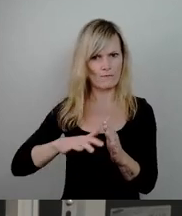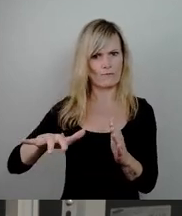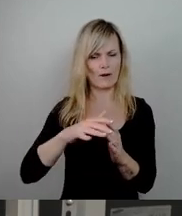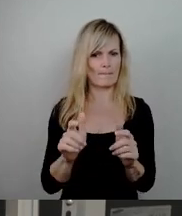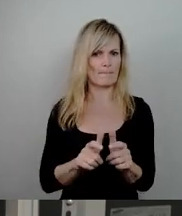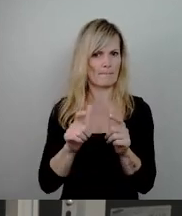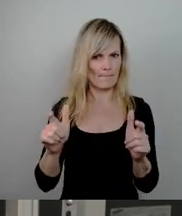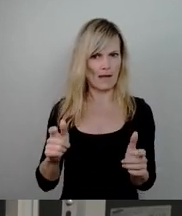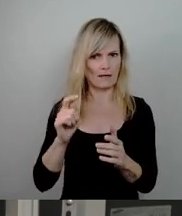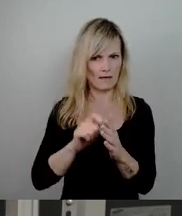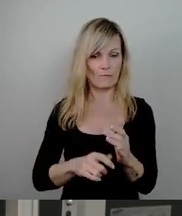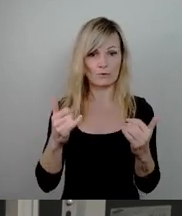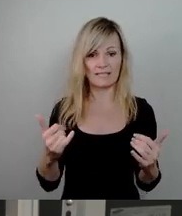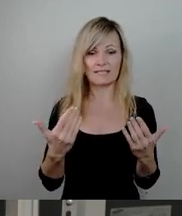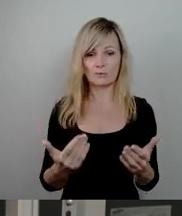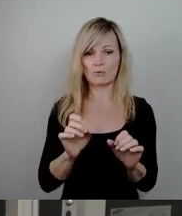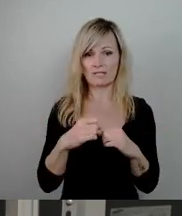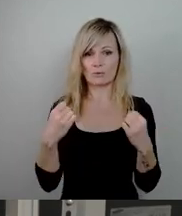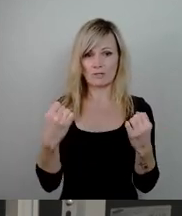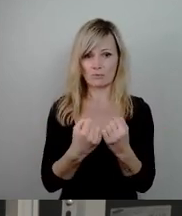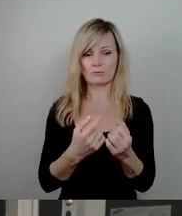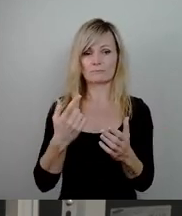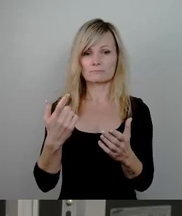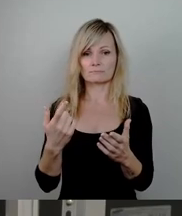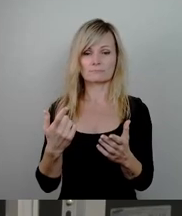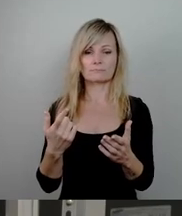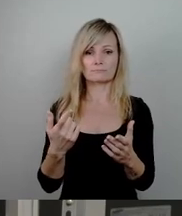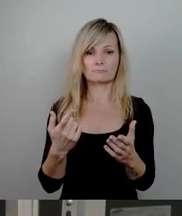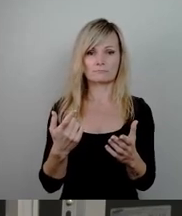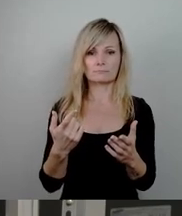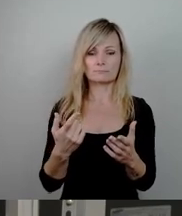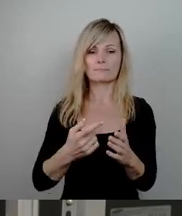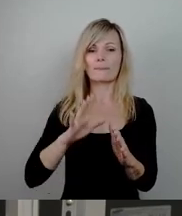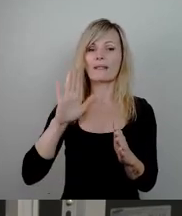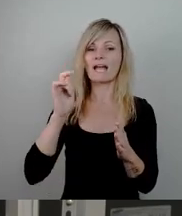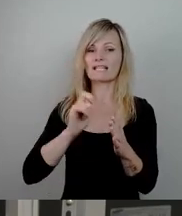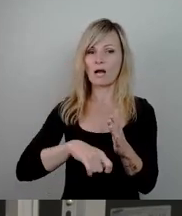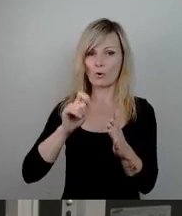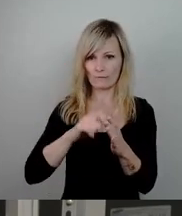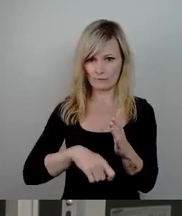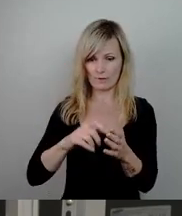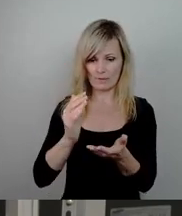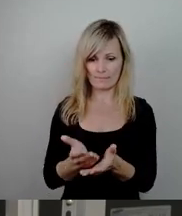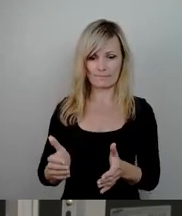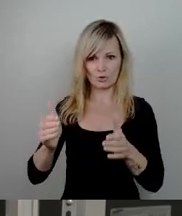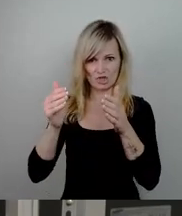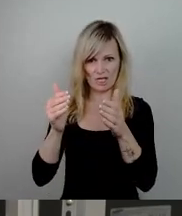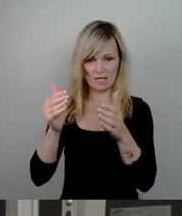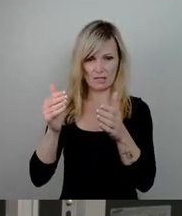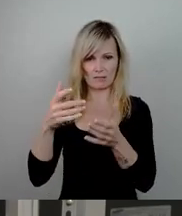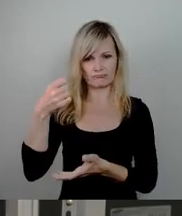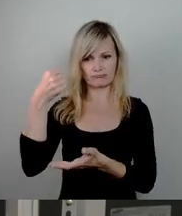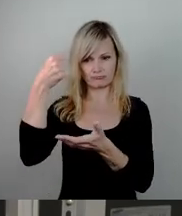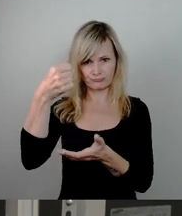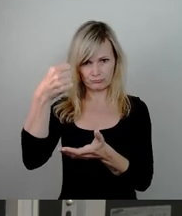so dar, dass wir von diesem Ankaufsbudget noch zurzeit jetzt eigentlich noch sechs